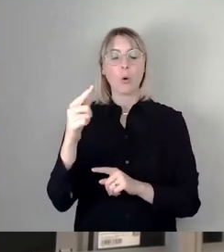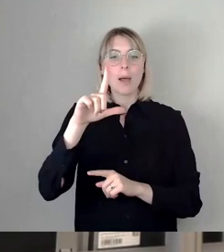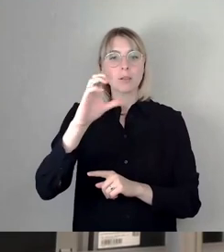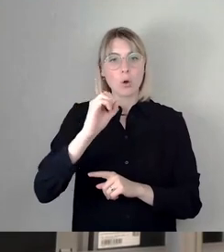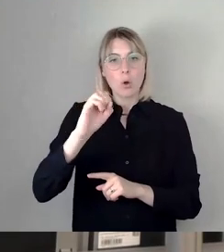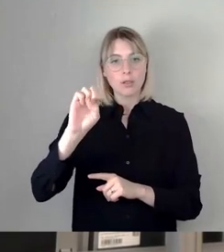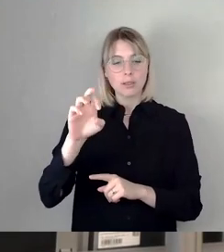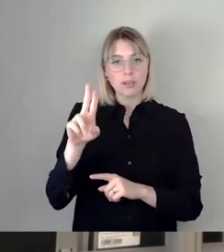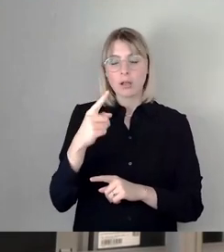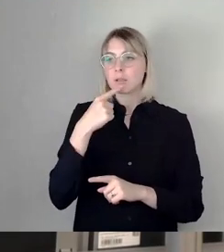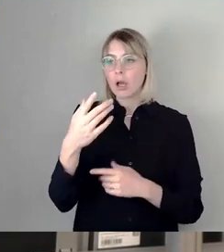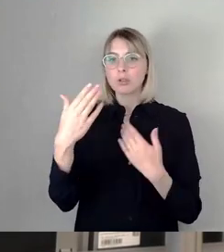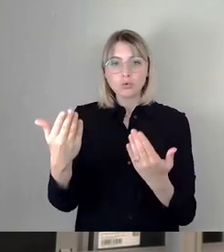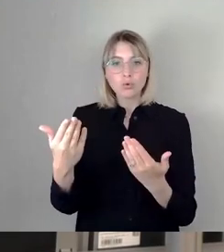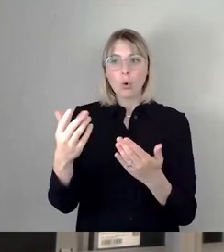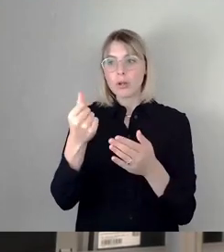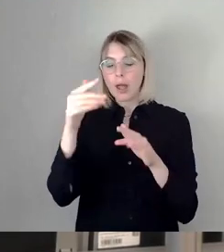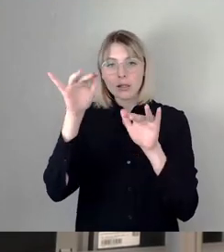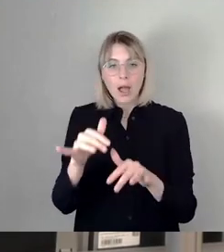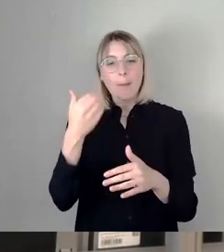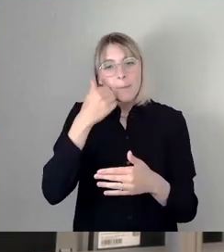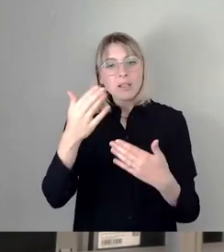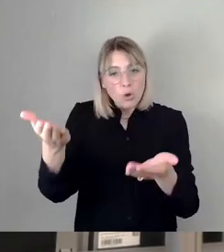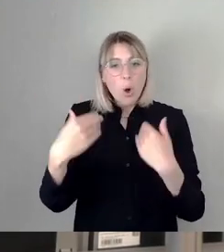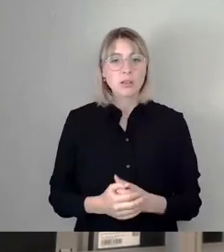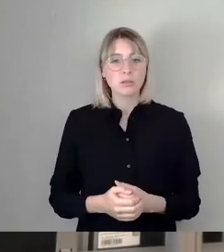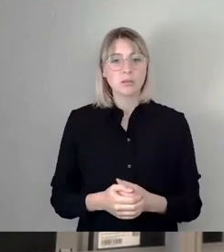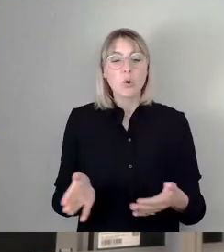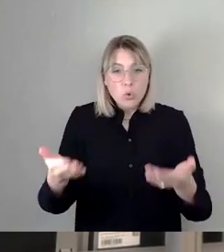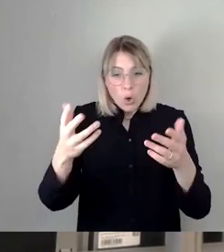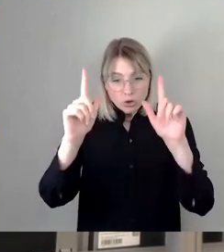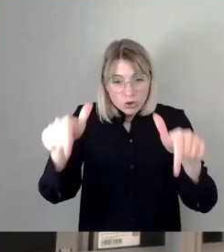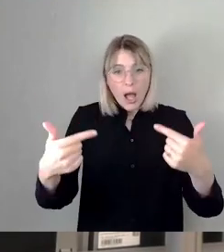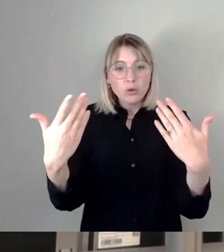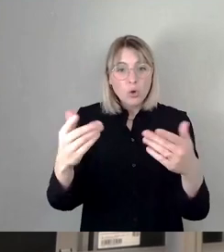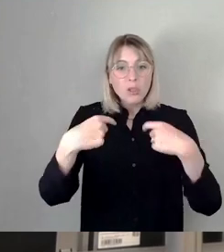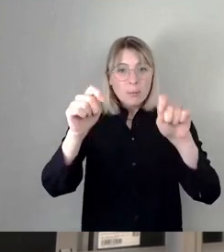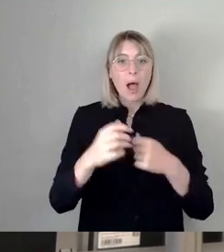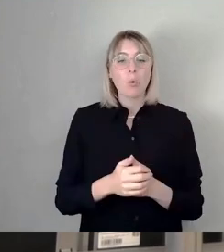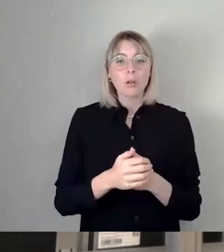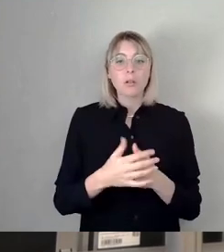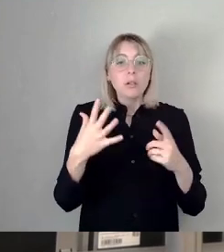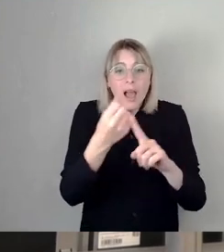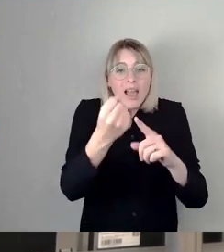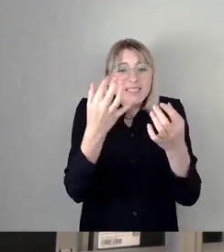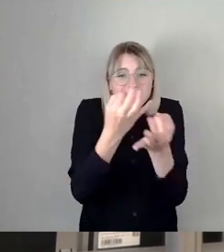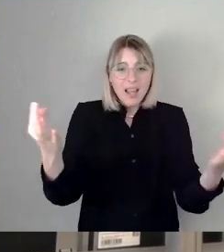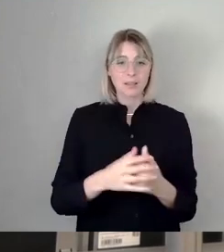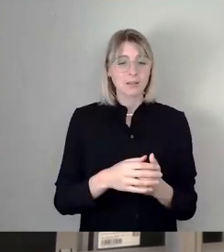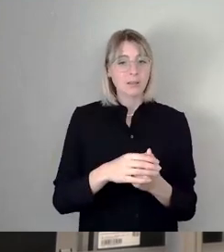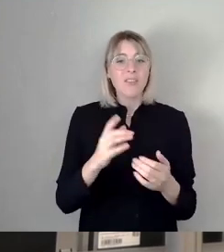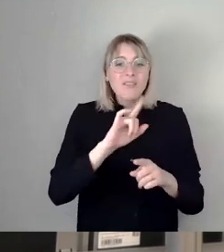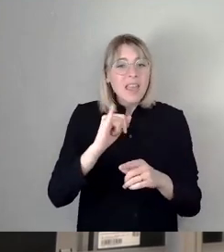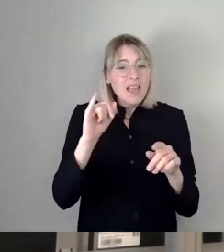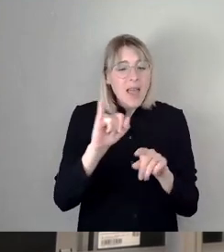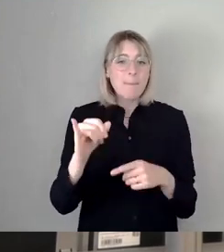macht wenigstens was, dass die Planfeststellung schneller geht. Erreicht habt ihr nichts, wie ihr auch sonst nichts erreicht habt. Wir haben mittlerweile Planfeststellungszeiten